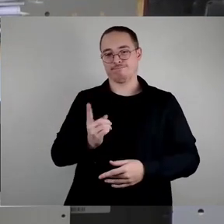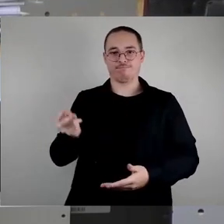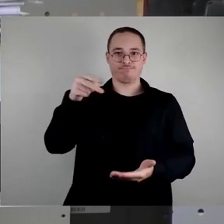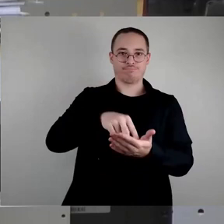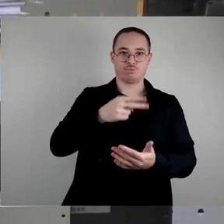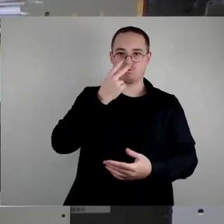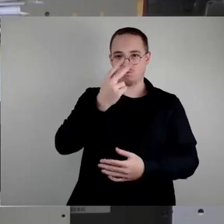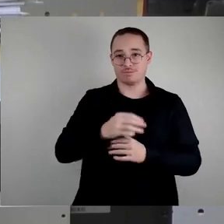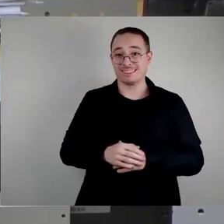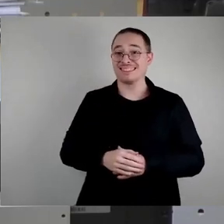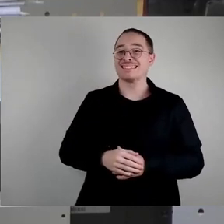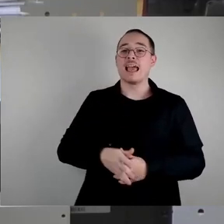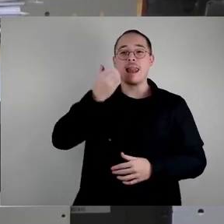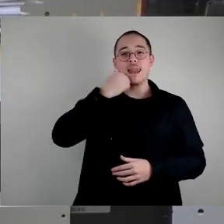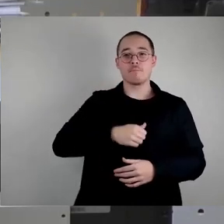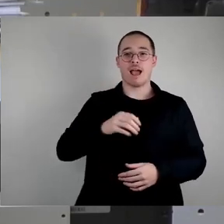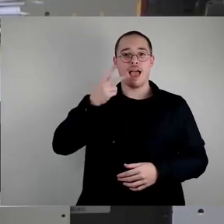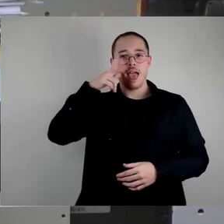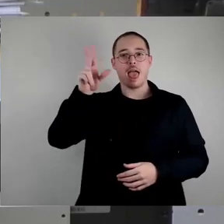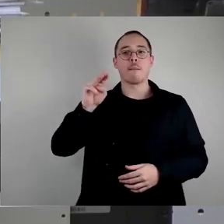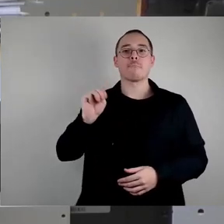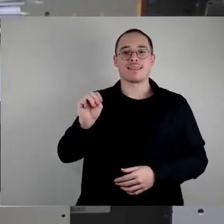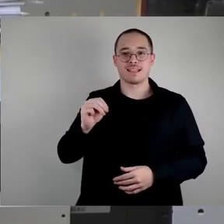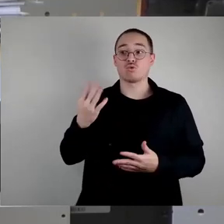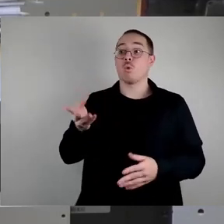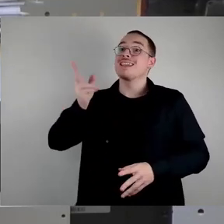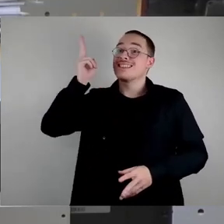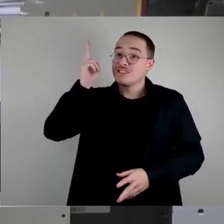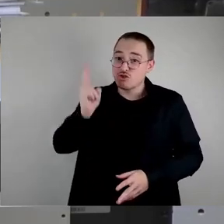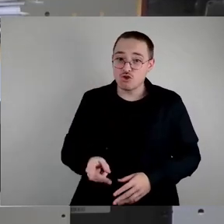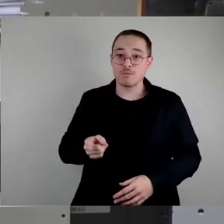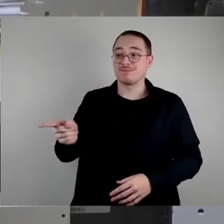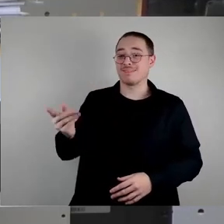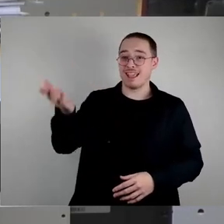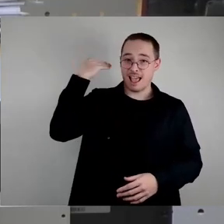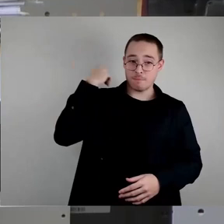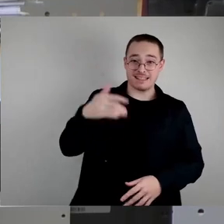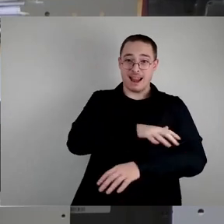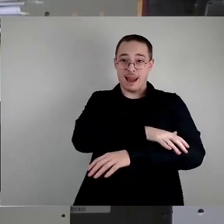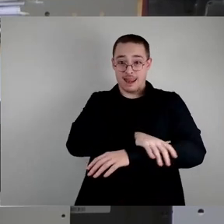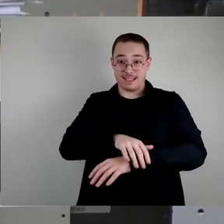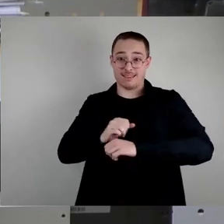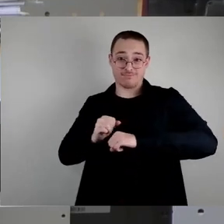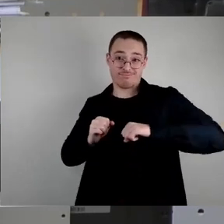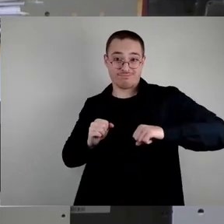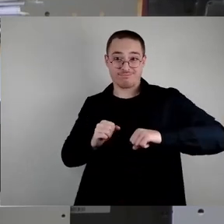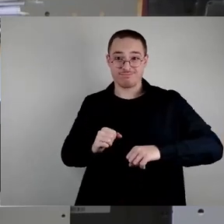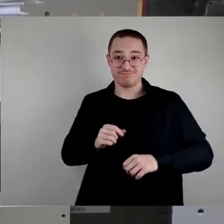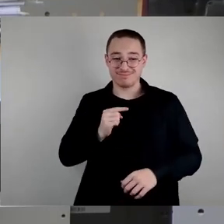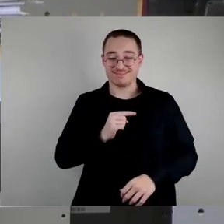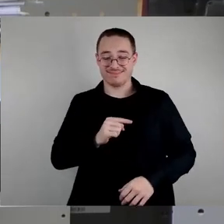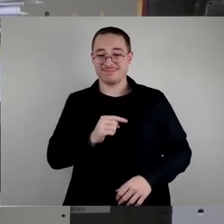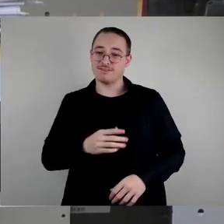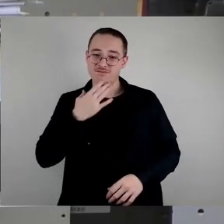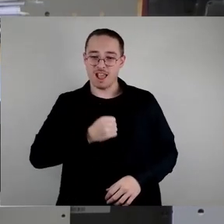gesagt, ja, es war das hervorragende Anliegen der Linken, als wir das eingeführt haben, 2019 war es, glaube ich, dass die